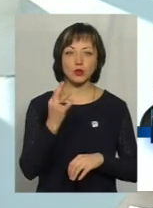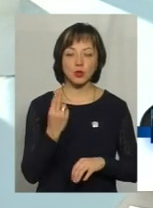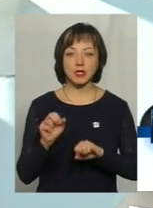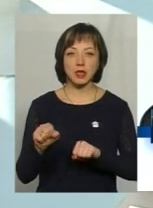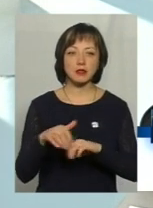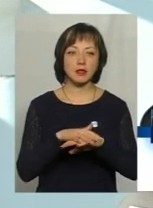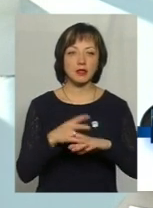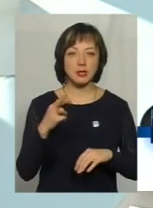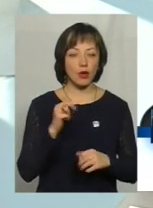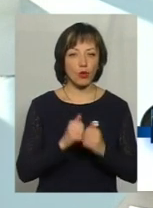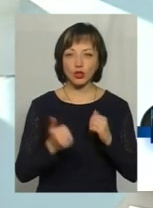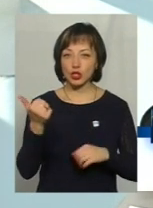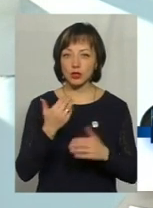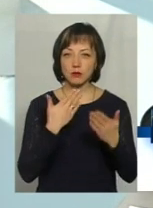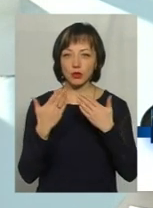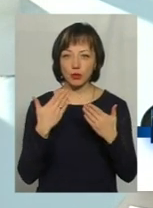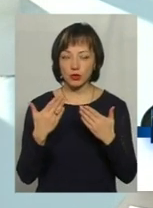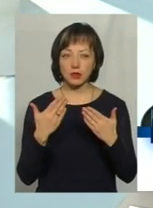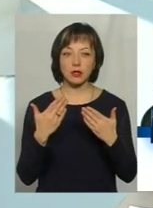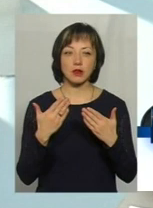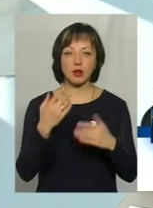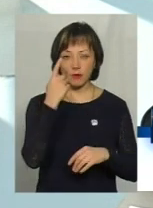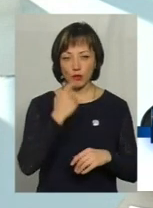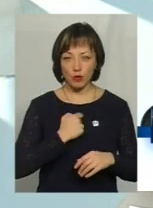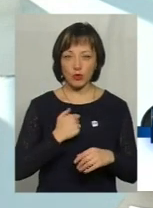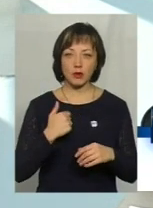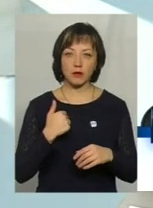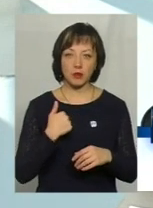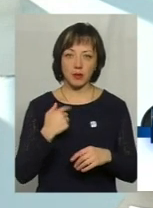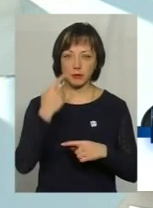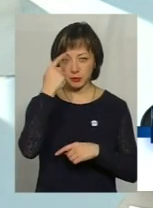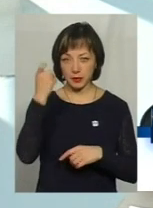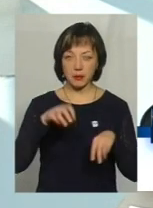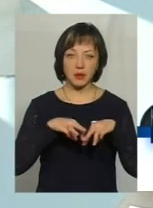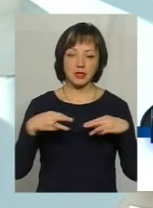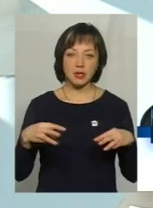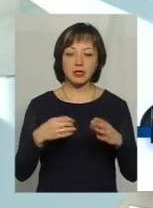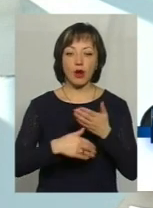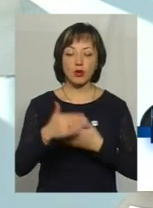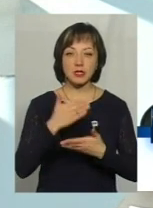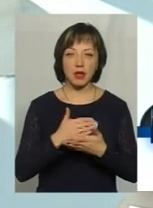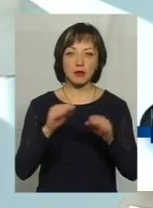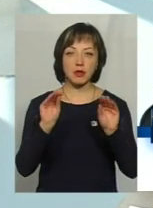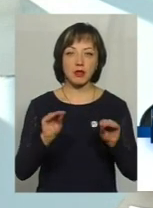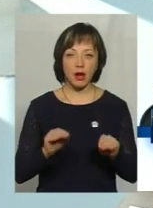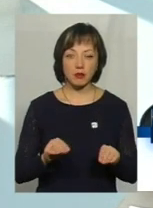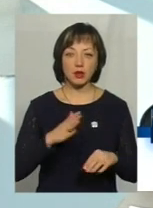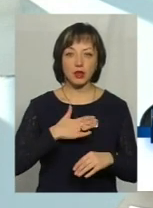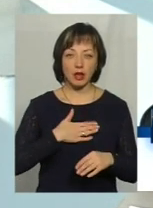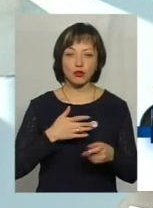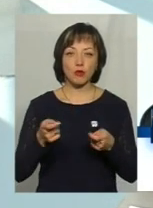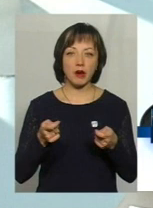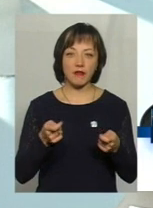захисту населення. Кожен тиждень спілкується, вони нас інформують, ми інформуємо Мінсоцполітики. За останніми даними, наші